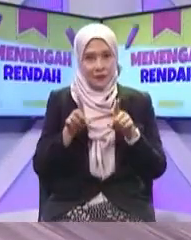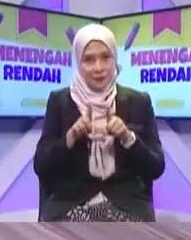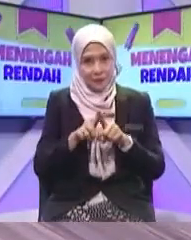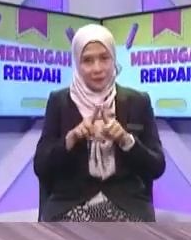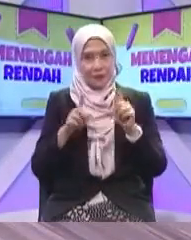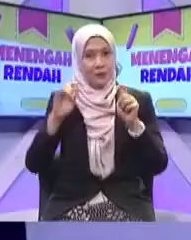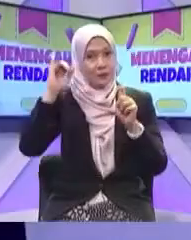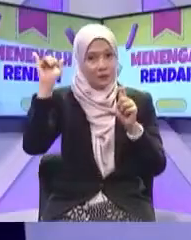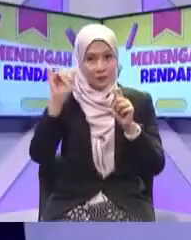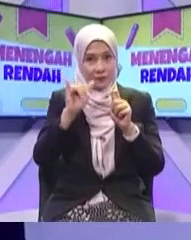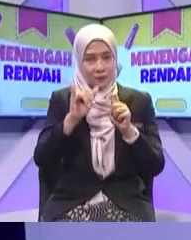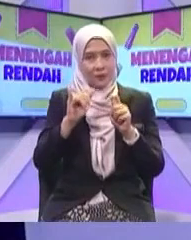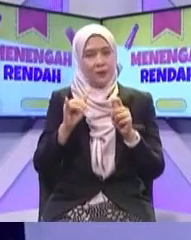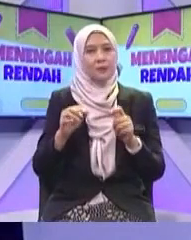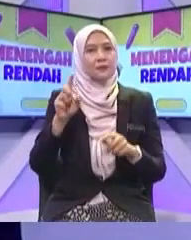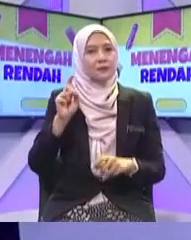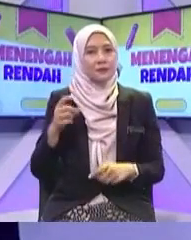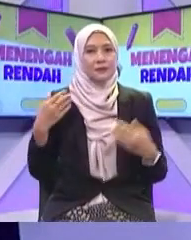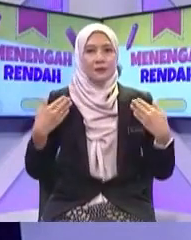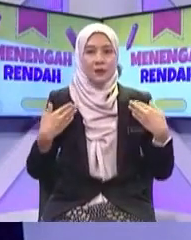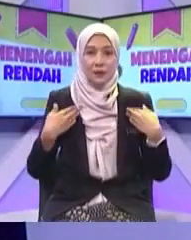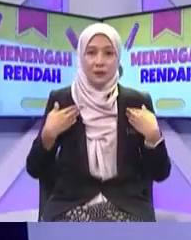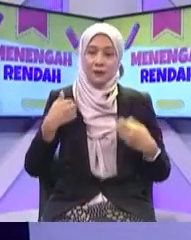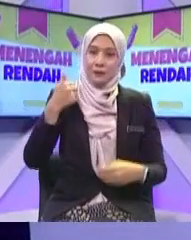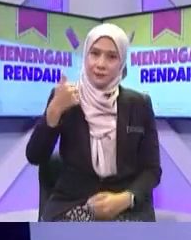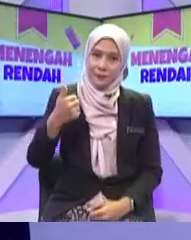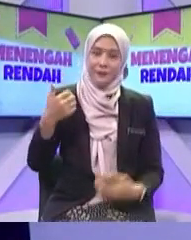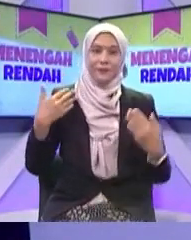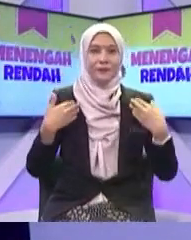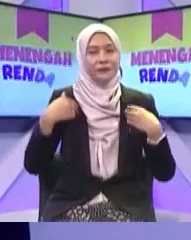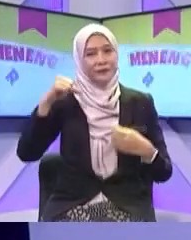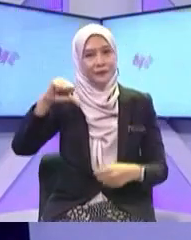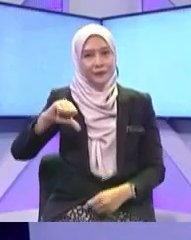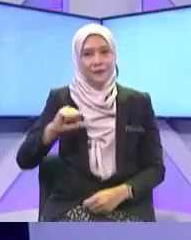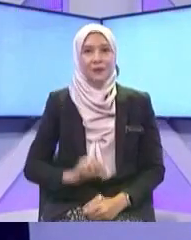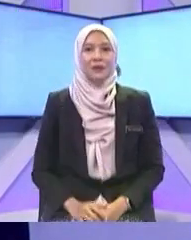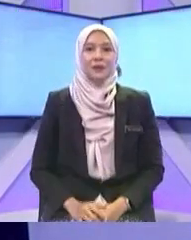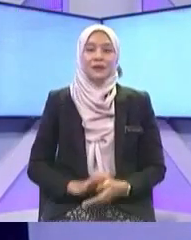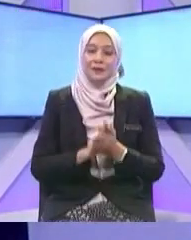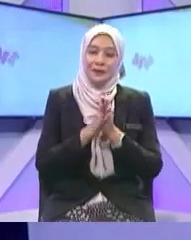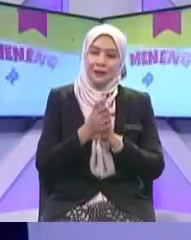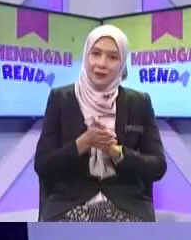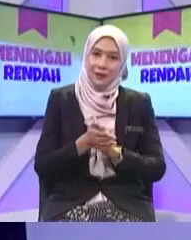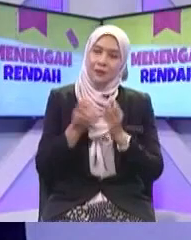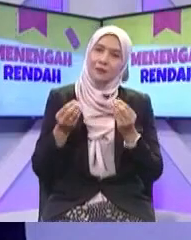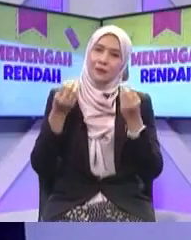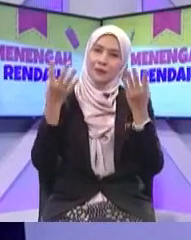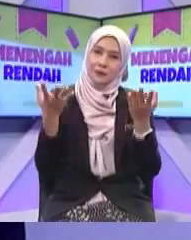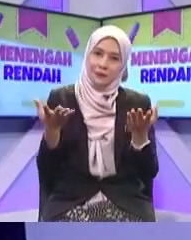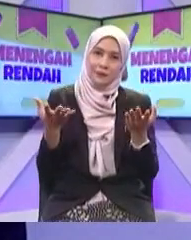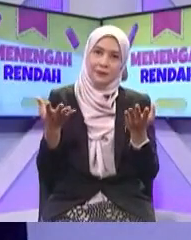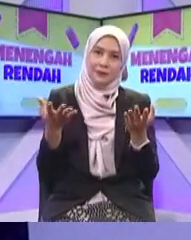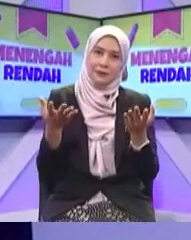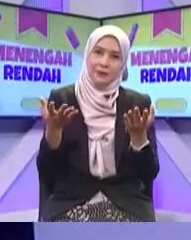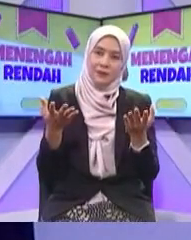kita Dalam kehidupan kita Kita kena banyakkan yang positif Saya setuju Okey banyakkan yang positif Yang negatif Kita tak boleh nak elak